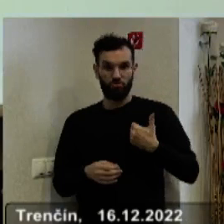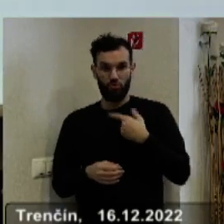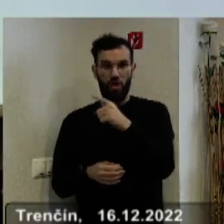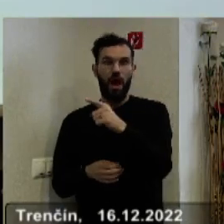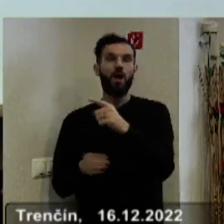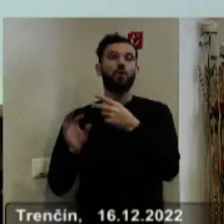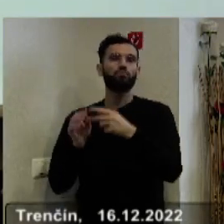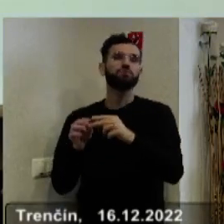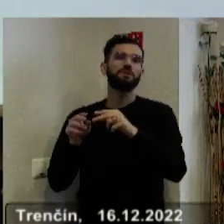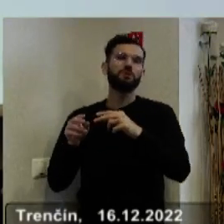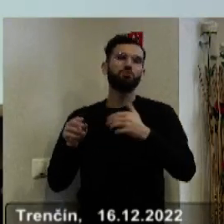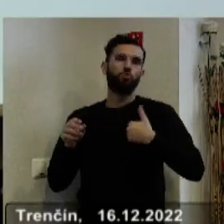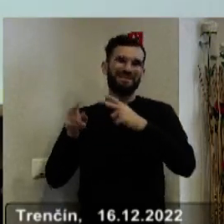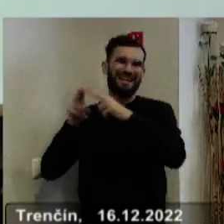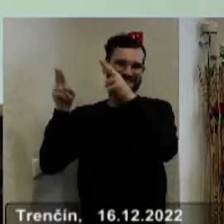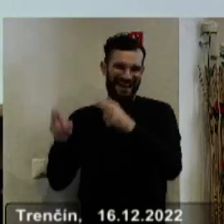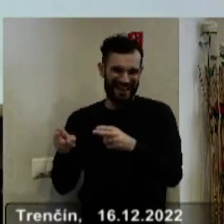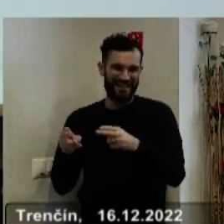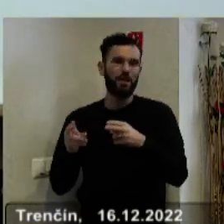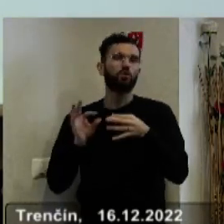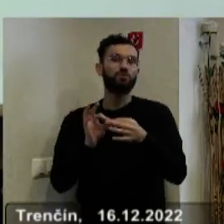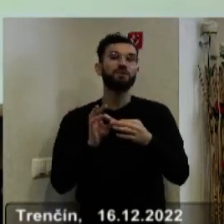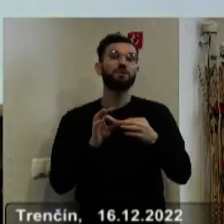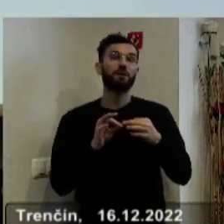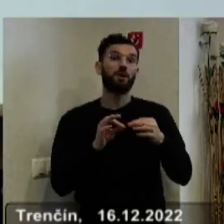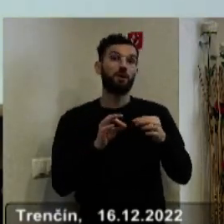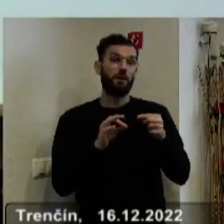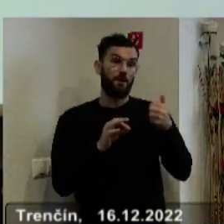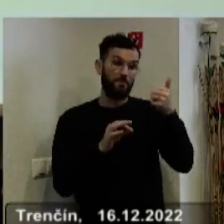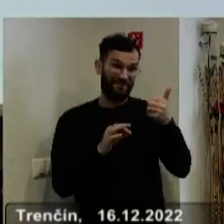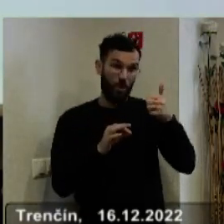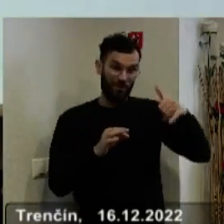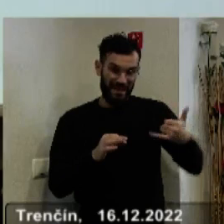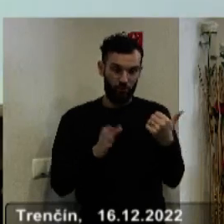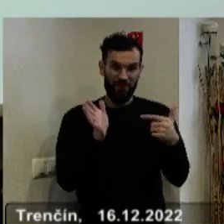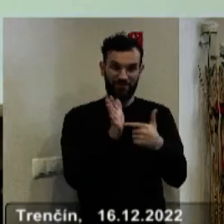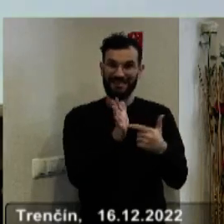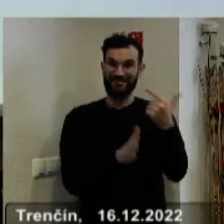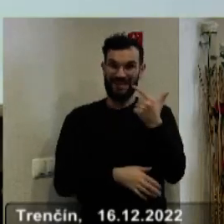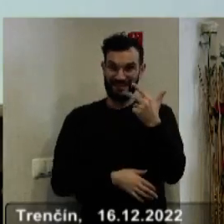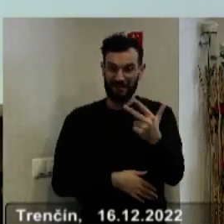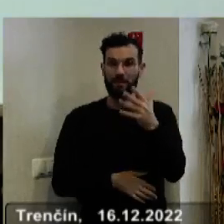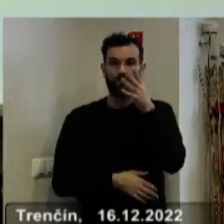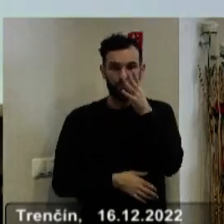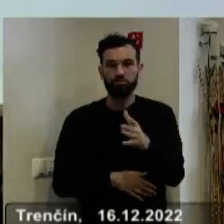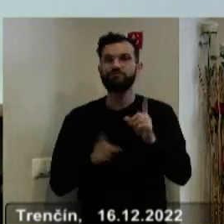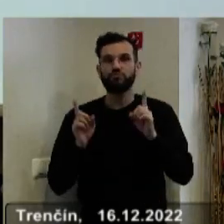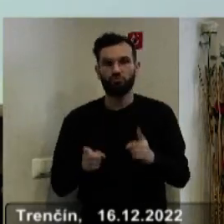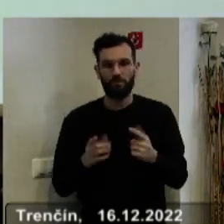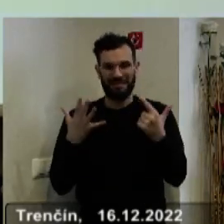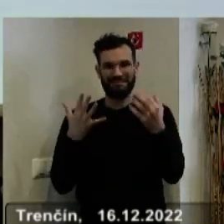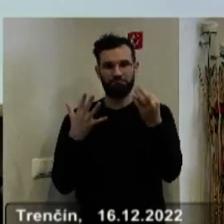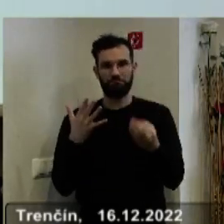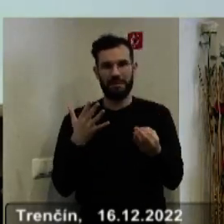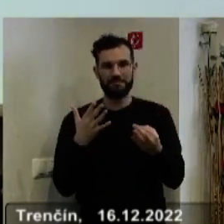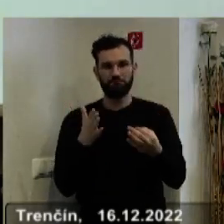zriadovateľskej pôsobnosti TSK. Od 1.1.2023 sa zvýši, sa zvýšia o 7